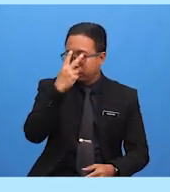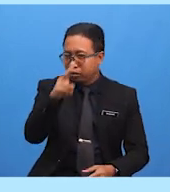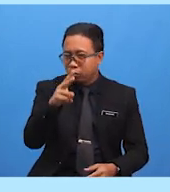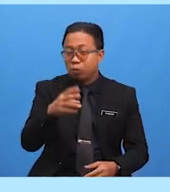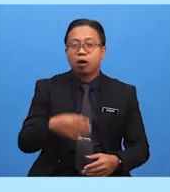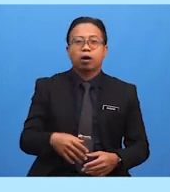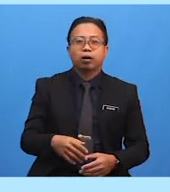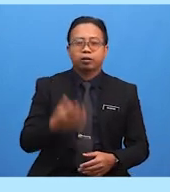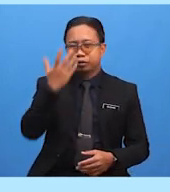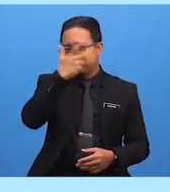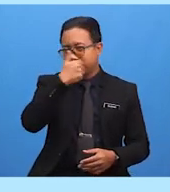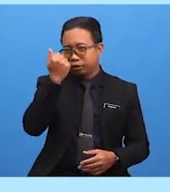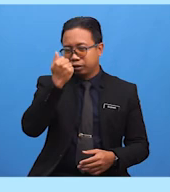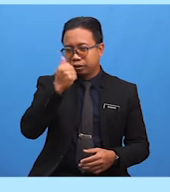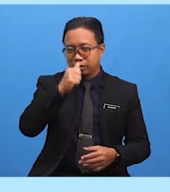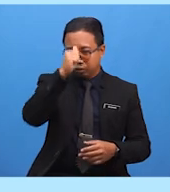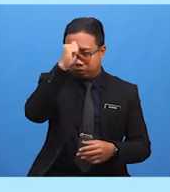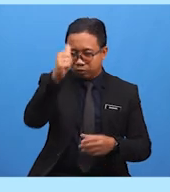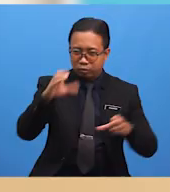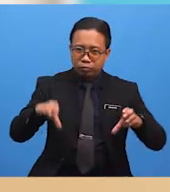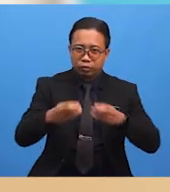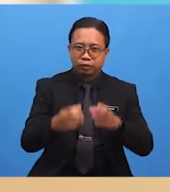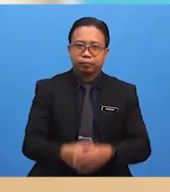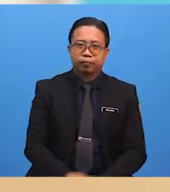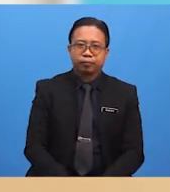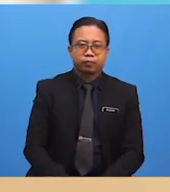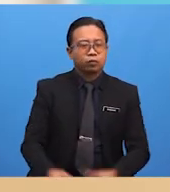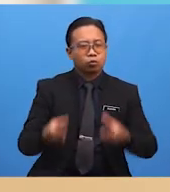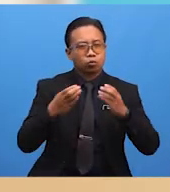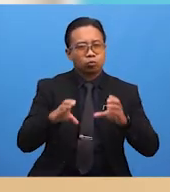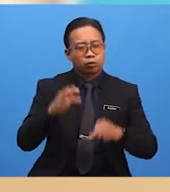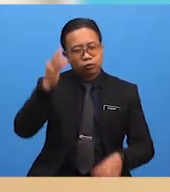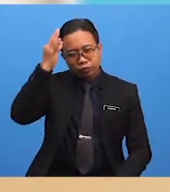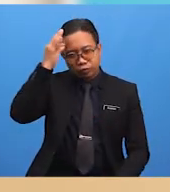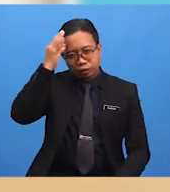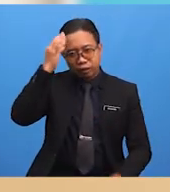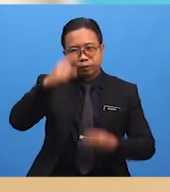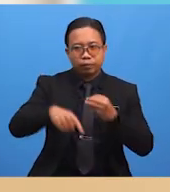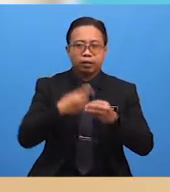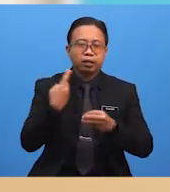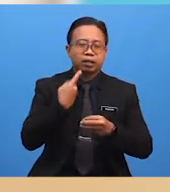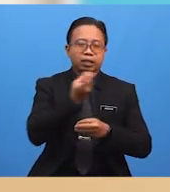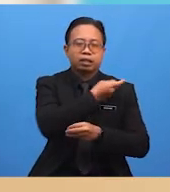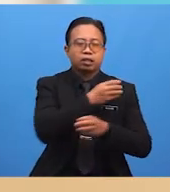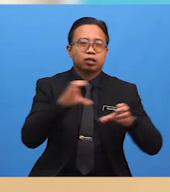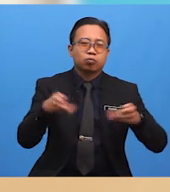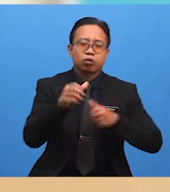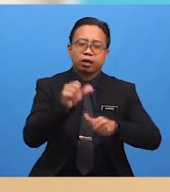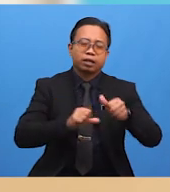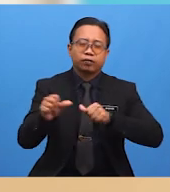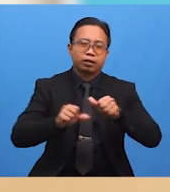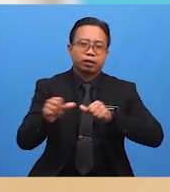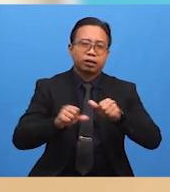Keagungan Ciptaan Allah Cuba Bayangkan Apabila Kita Melakukan